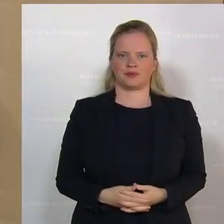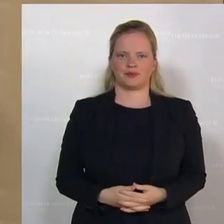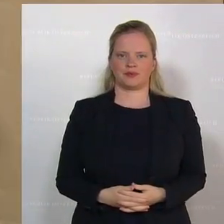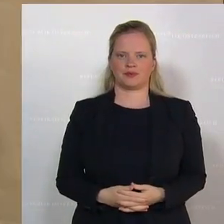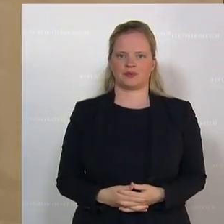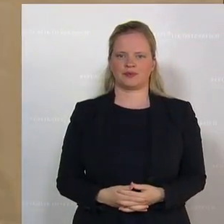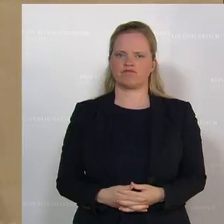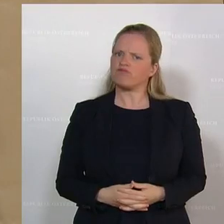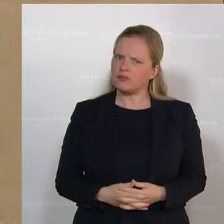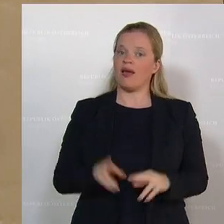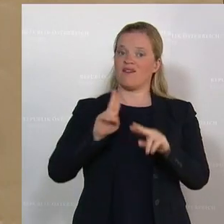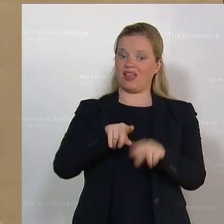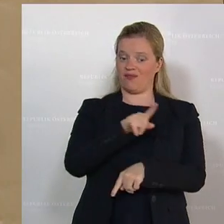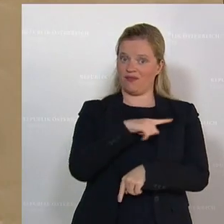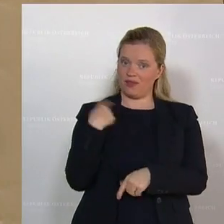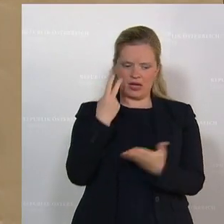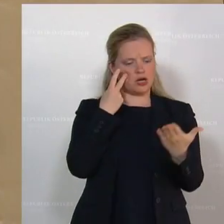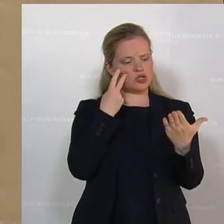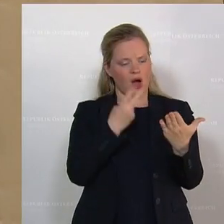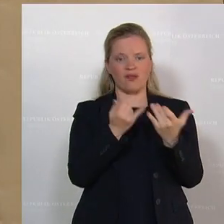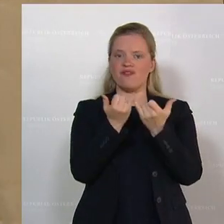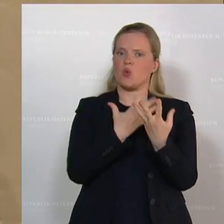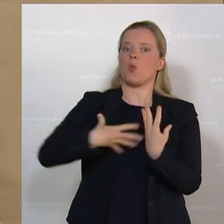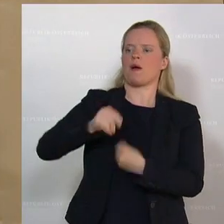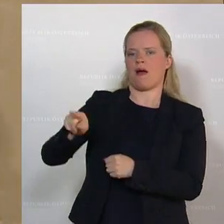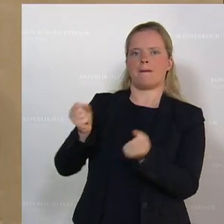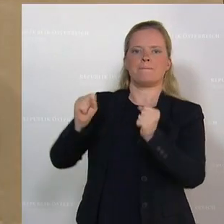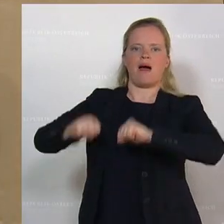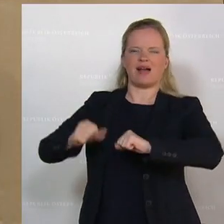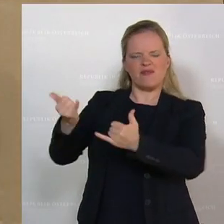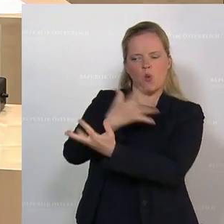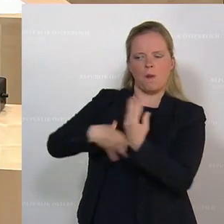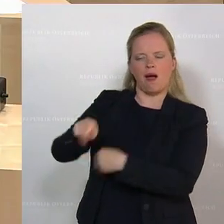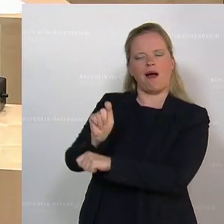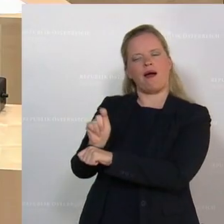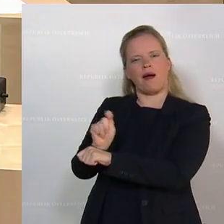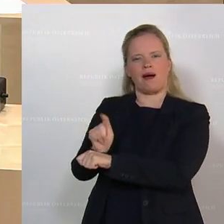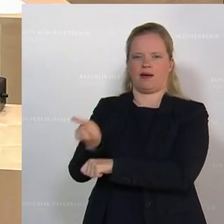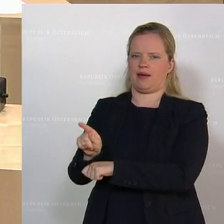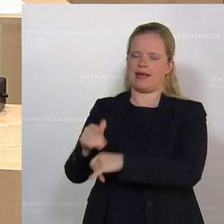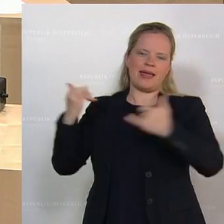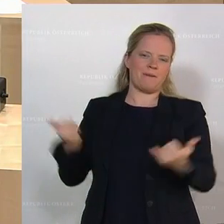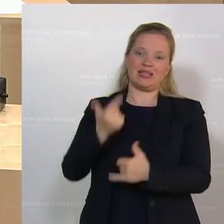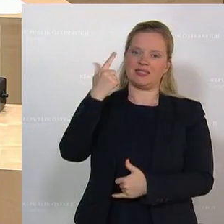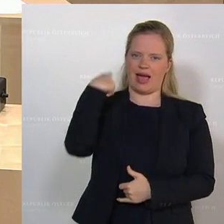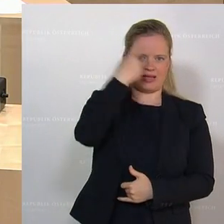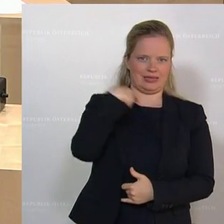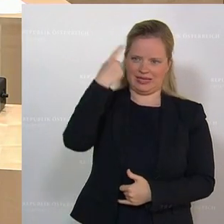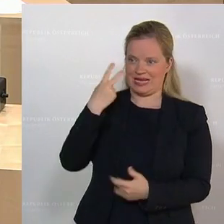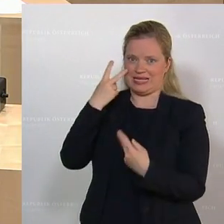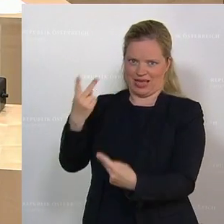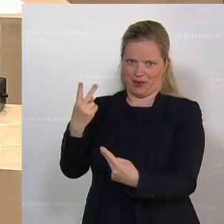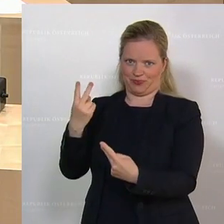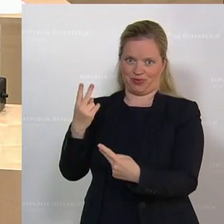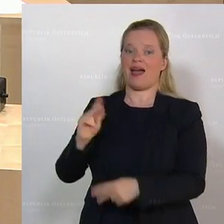Wenn wir uns ansehen, wie Sie mit Macht umgehen, Herr Bundeskanzler, sage ich Ihnen, ich sehe bei Ihnen immer zwei Gesichter. Es gibt das eine Gesicht, wann